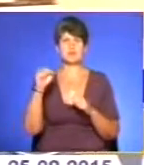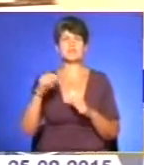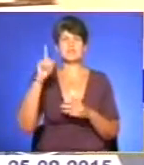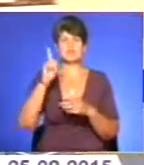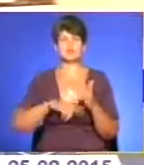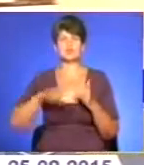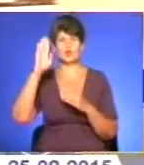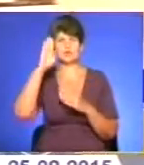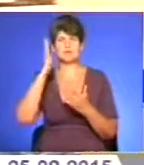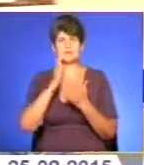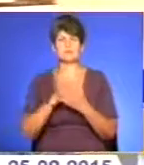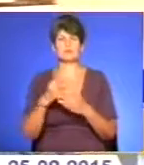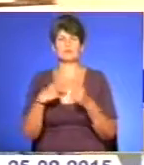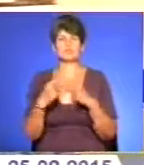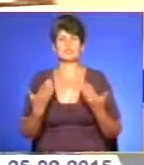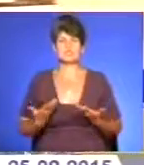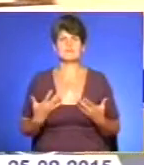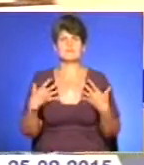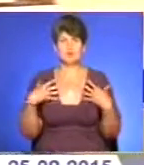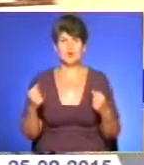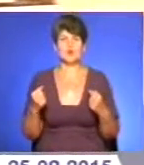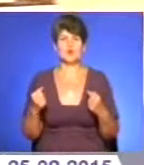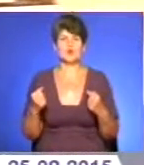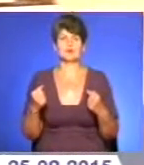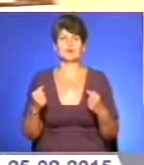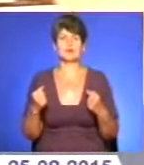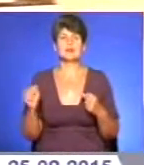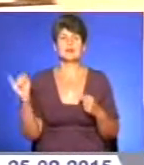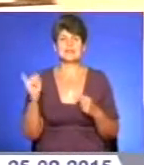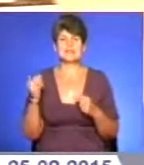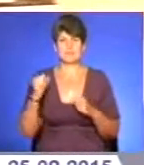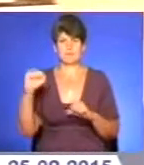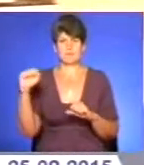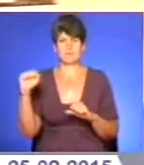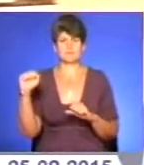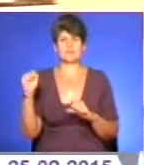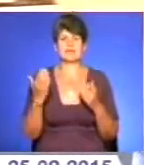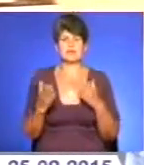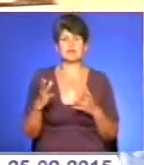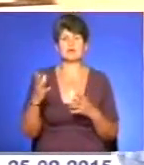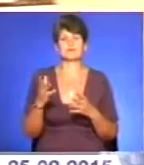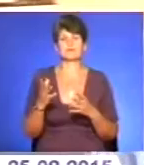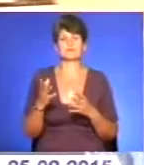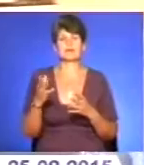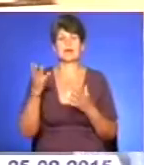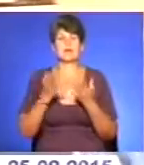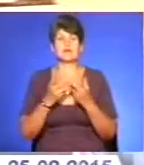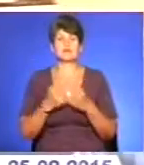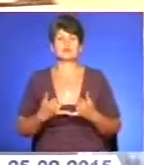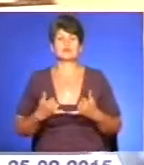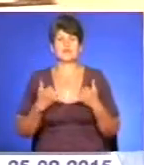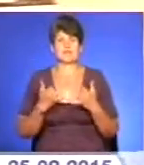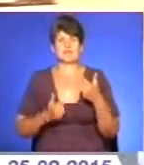мають повернутися живими, здоровими, та безпосередньо з перемогою. Якщо рахуватися до вшанування